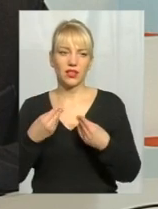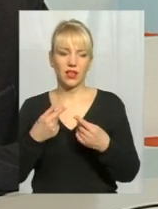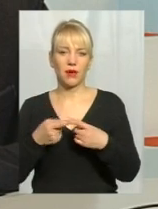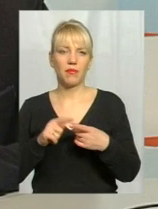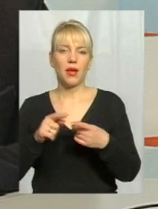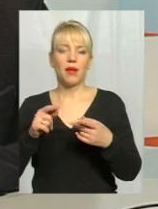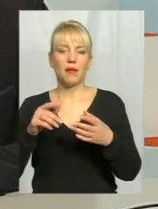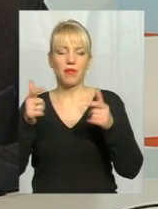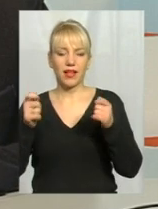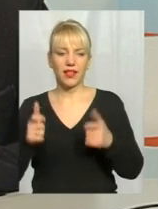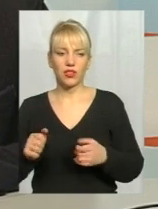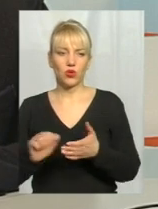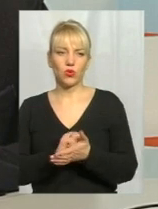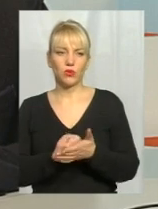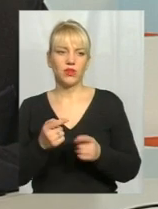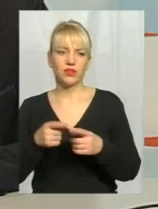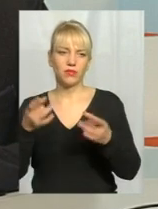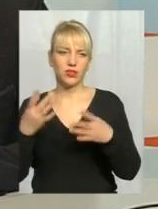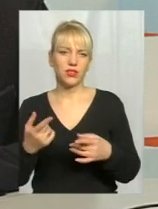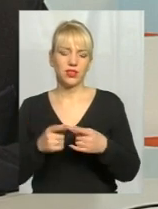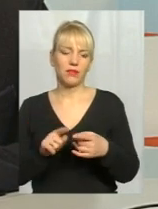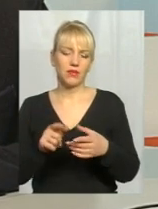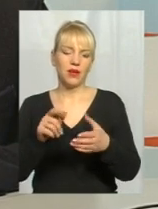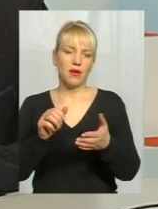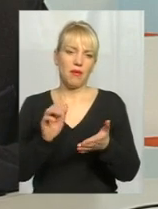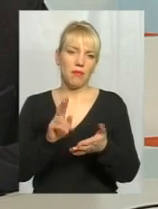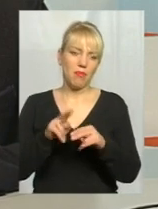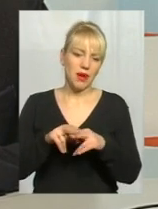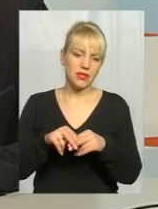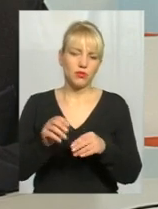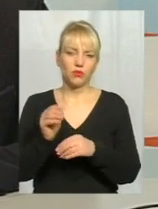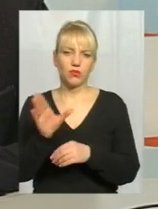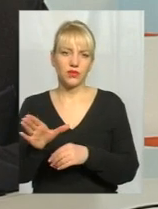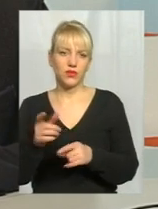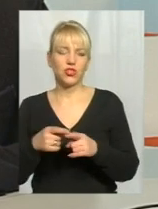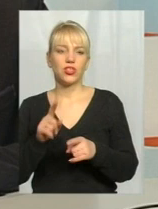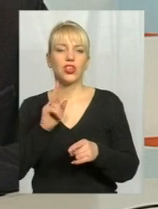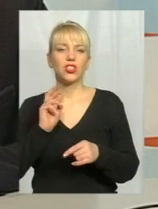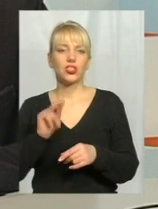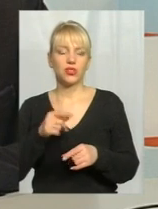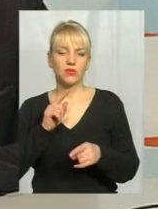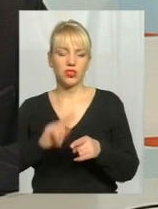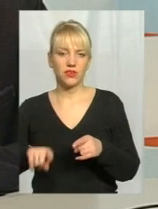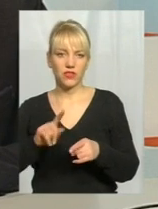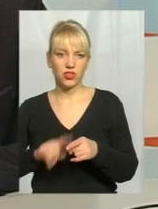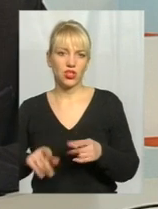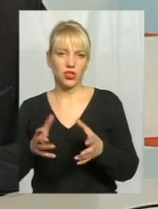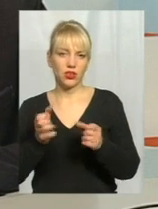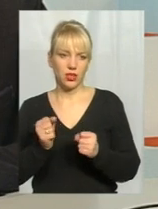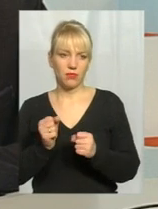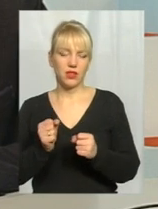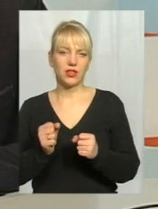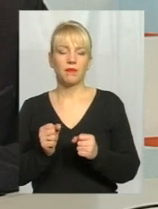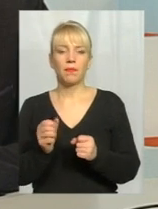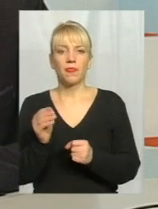досить простий. Там посвідчення, стандартні документи, паспорт. І чим швидше, отримати картку